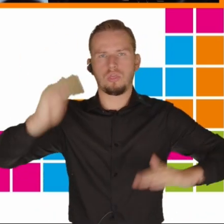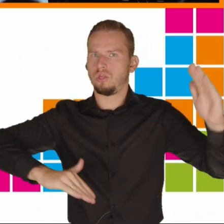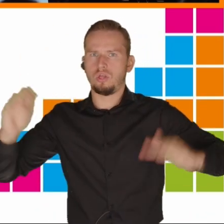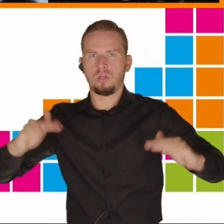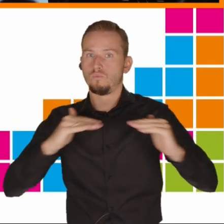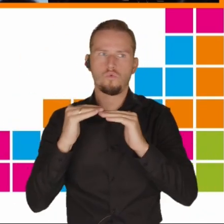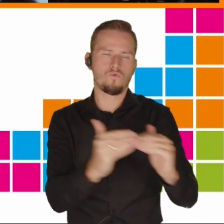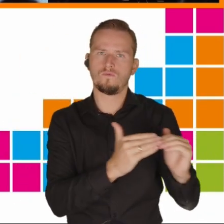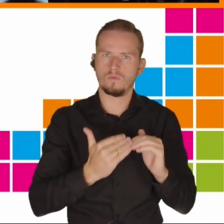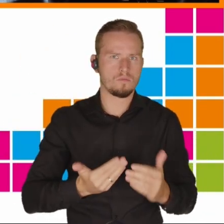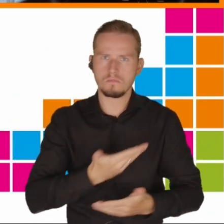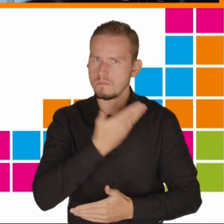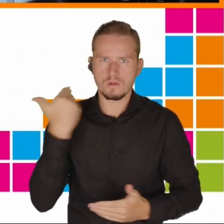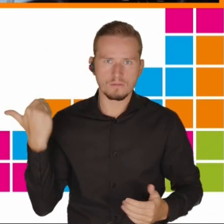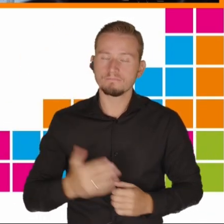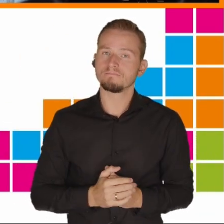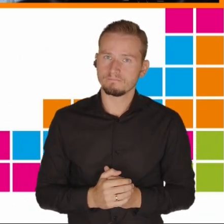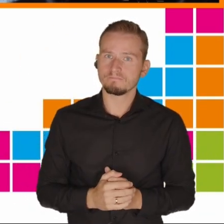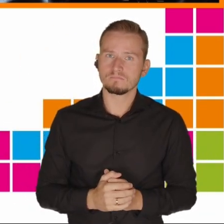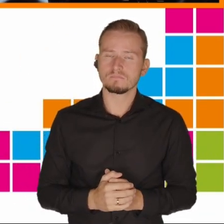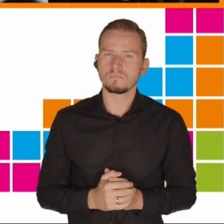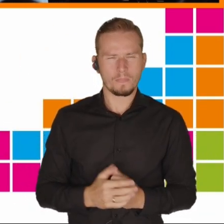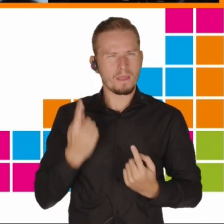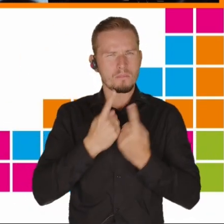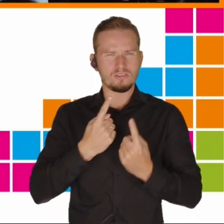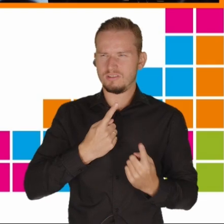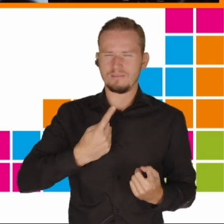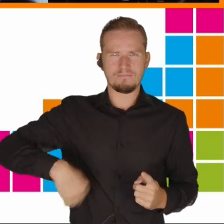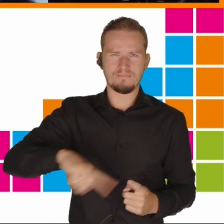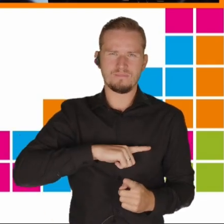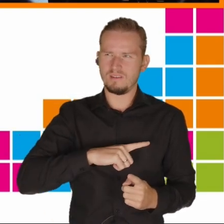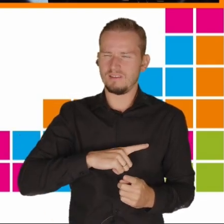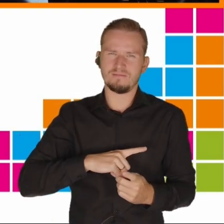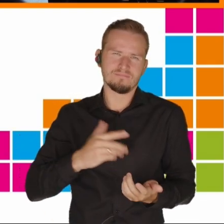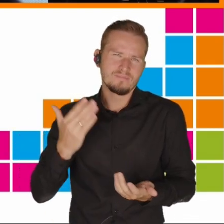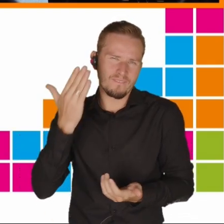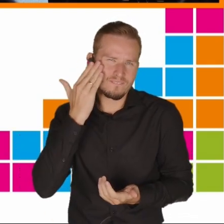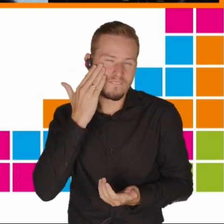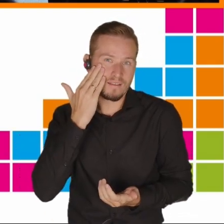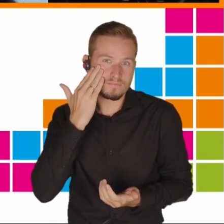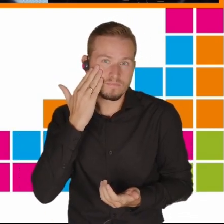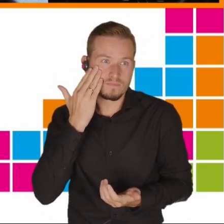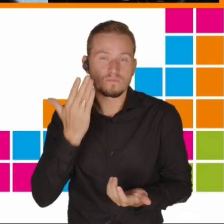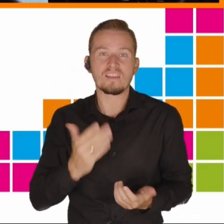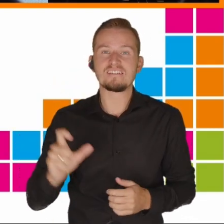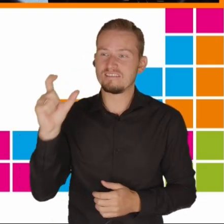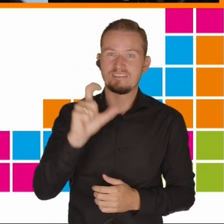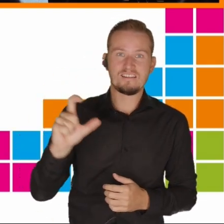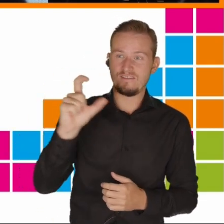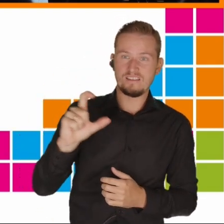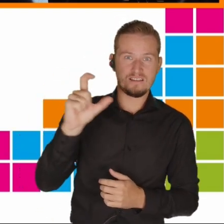Myślę, że większość z nas jest świadoma tak zwanej przepaści cyfrowej.